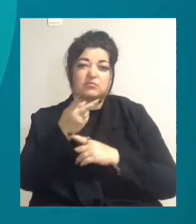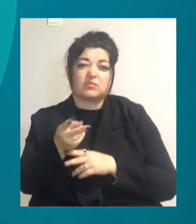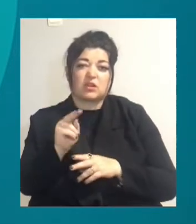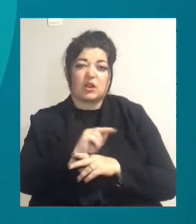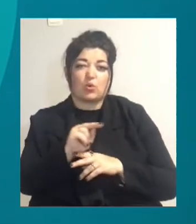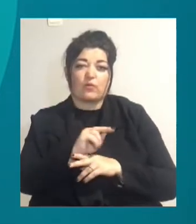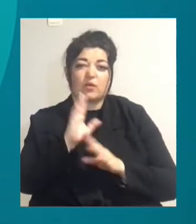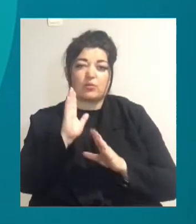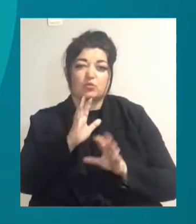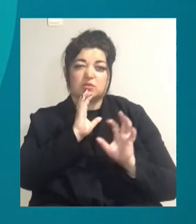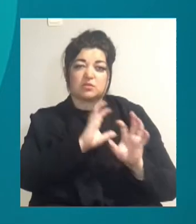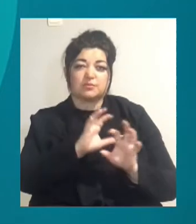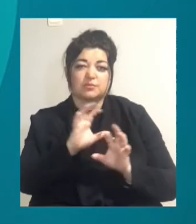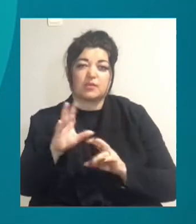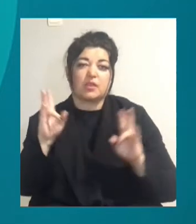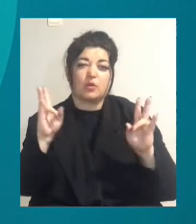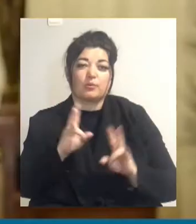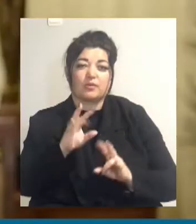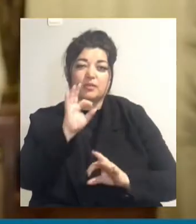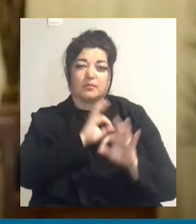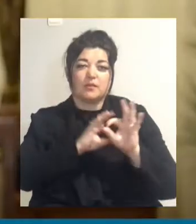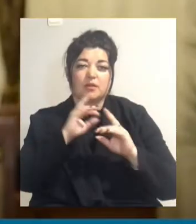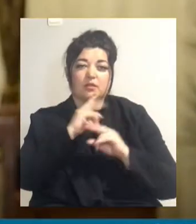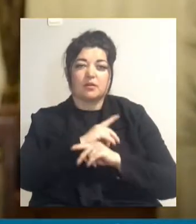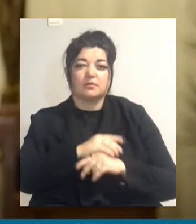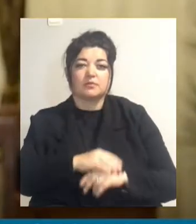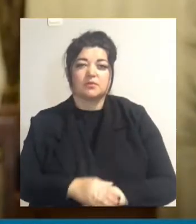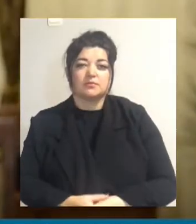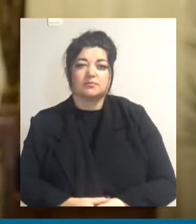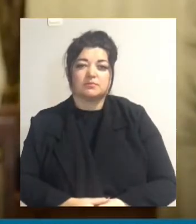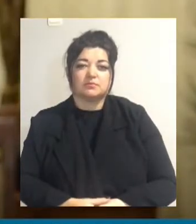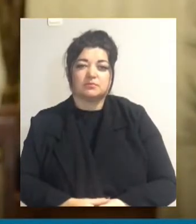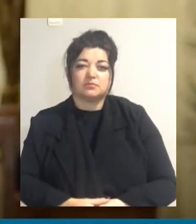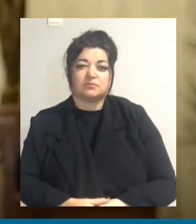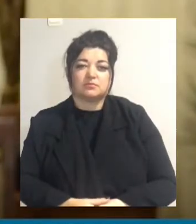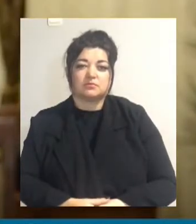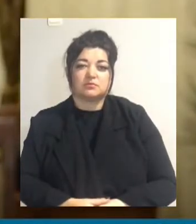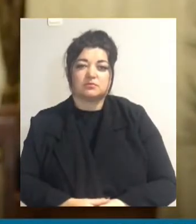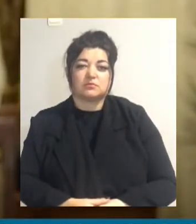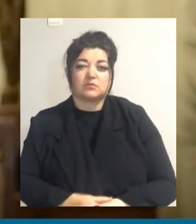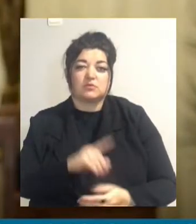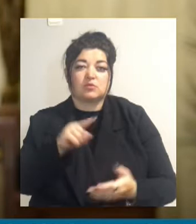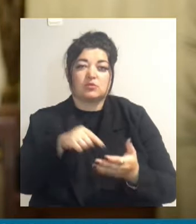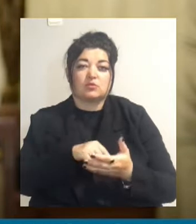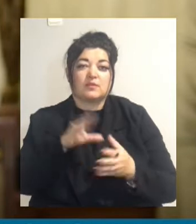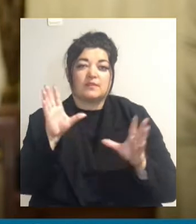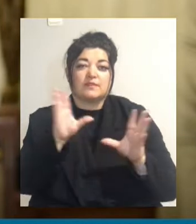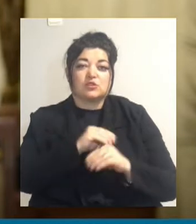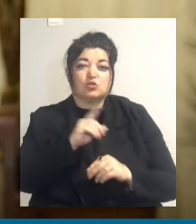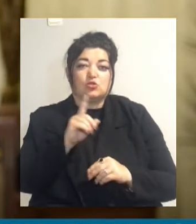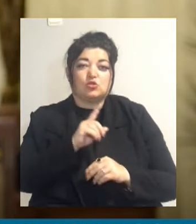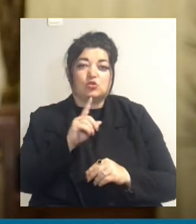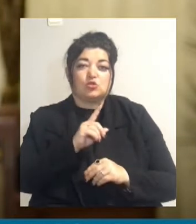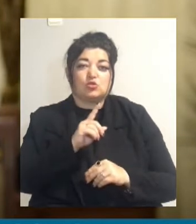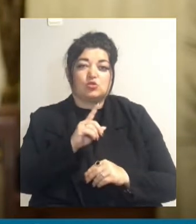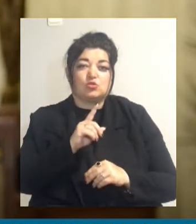будуть забезпечені необхідними ліками. Город візьмє на себе все, що необхіднимо буде, связано з